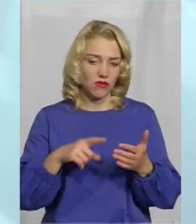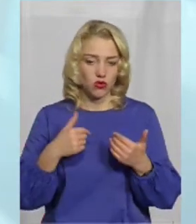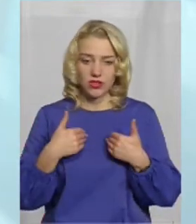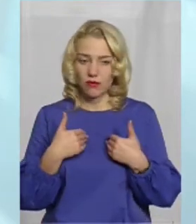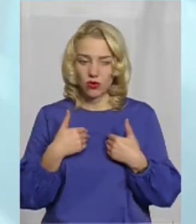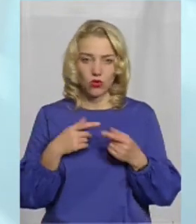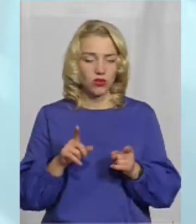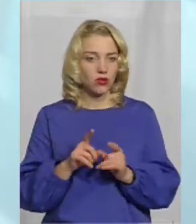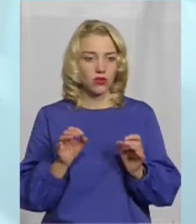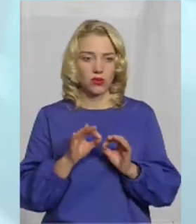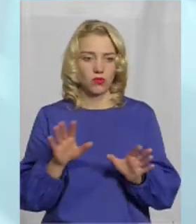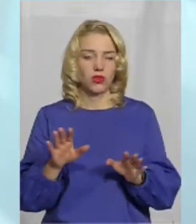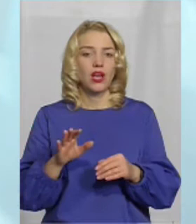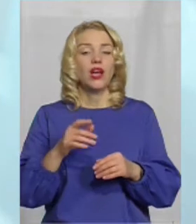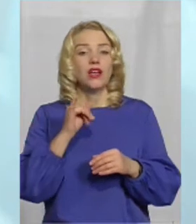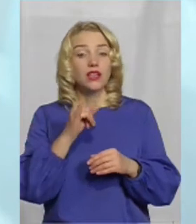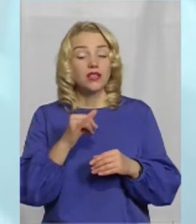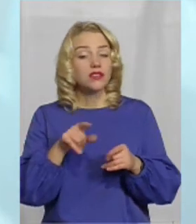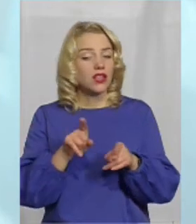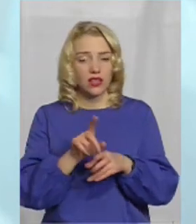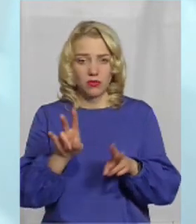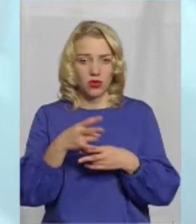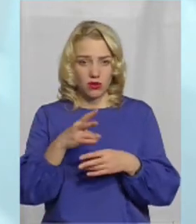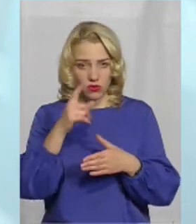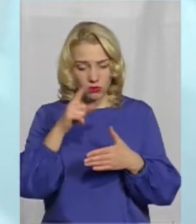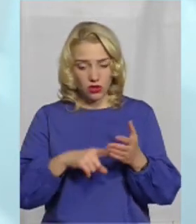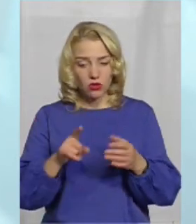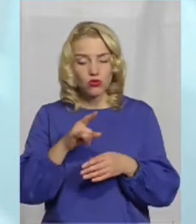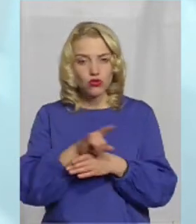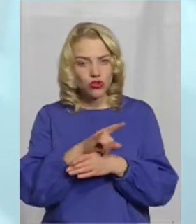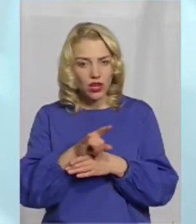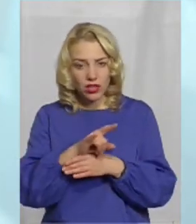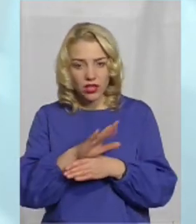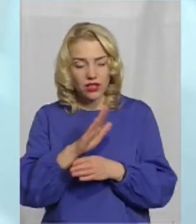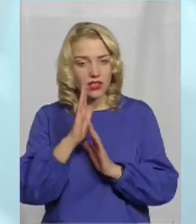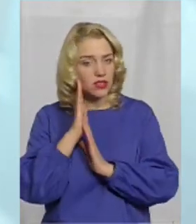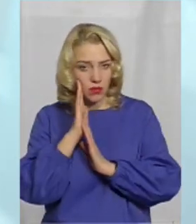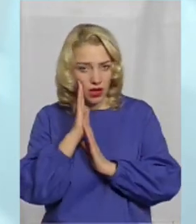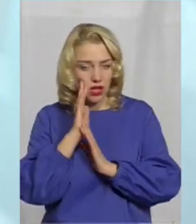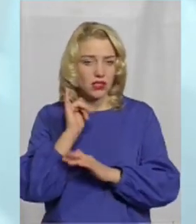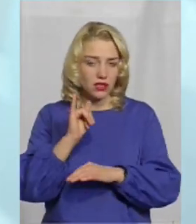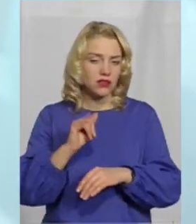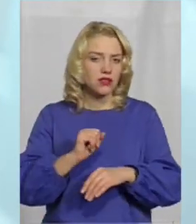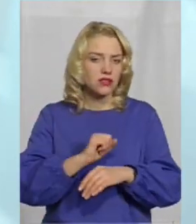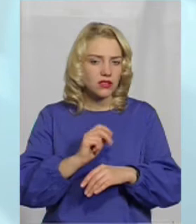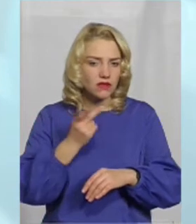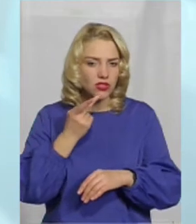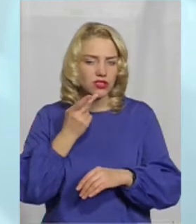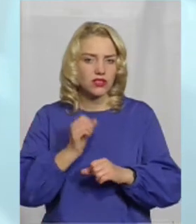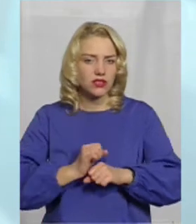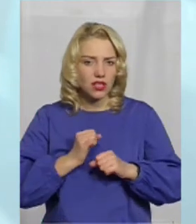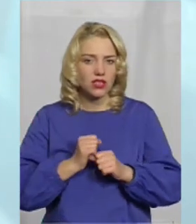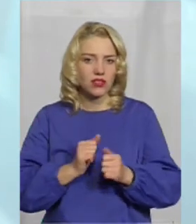станеться. Все-таки ніколи не треба на це сподіватися, тому що шахраї не дрімають, шахраї намагаються завжди йти на крок